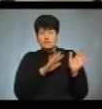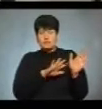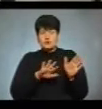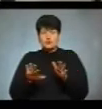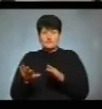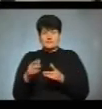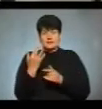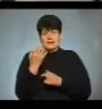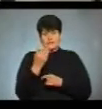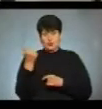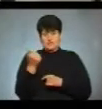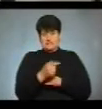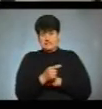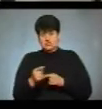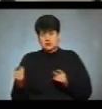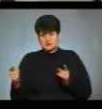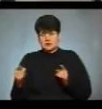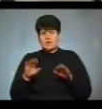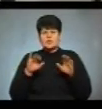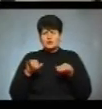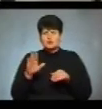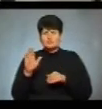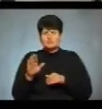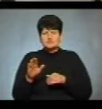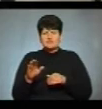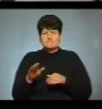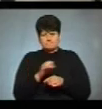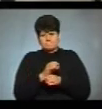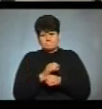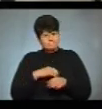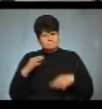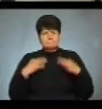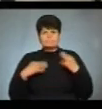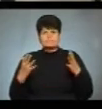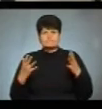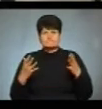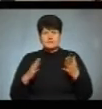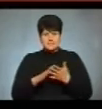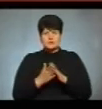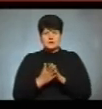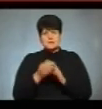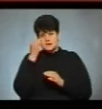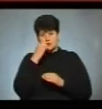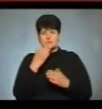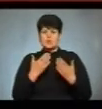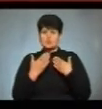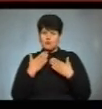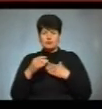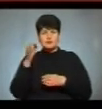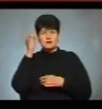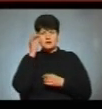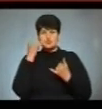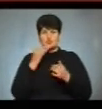перших тижнів. І тоді буде вибухонебезпечна ситуація. Тож, я дякую вам за розмову. І нагадаю, що